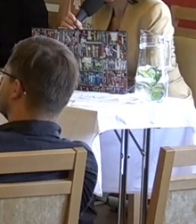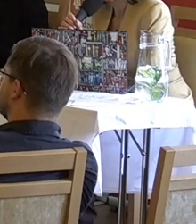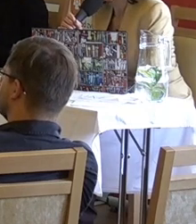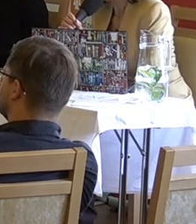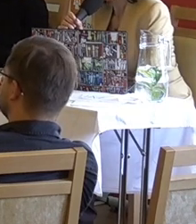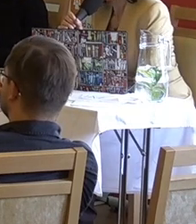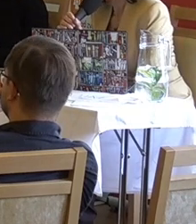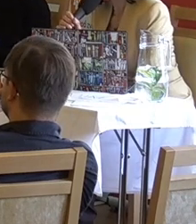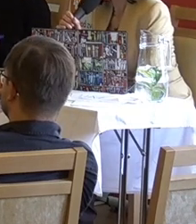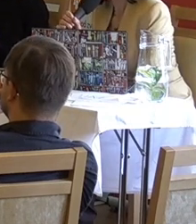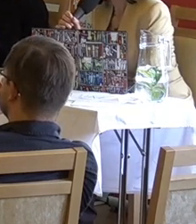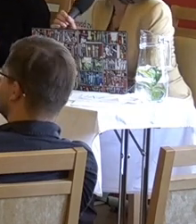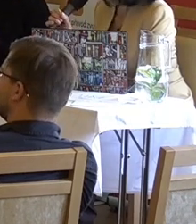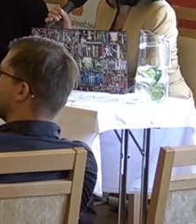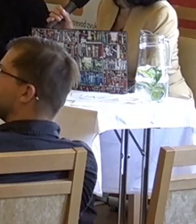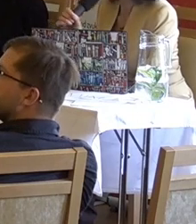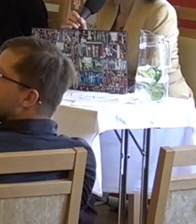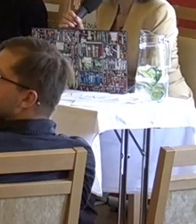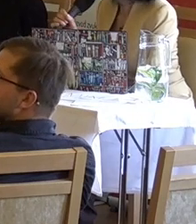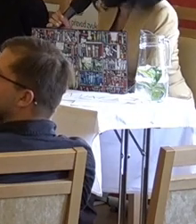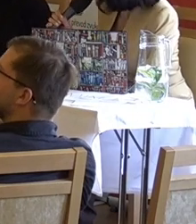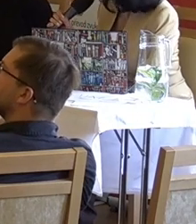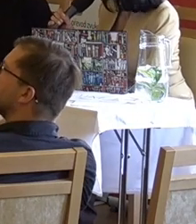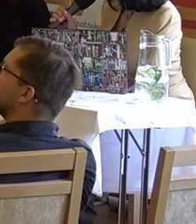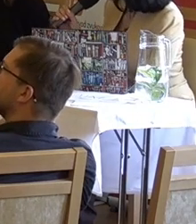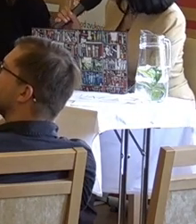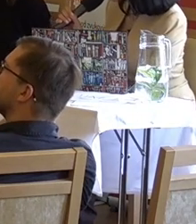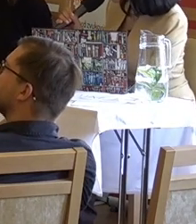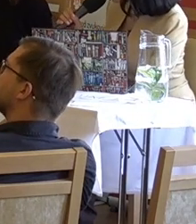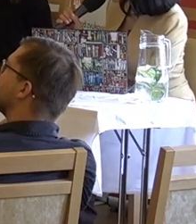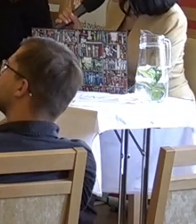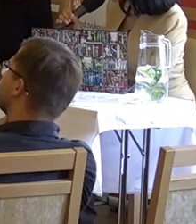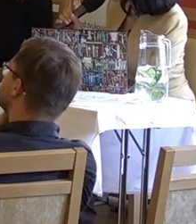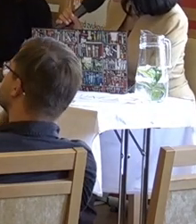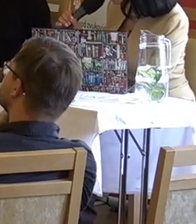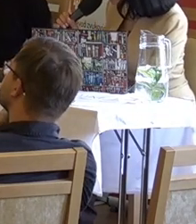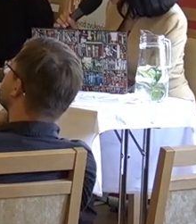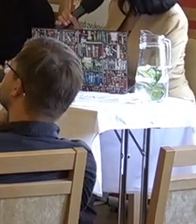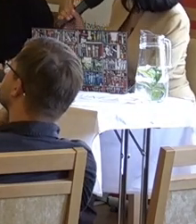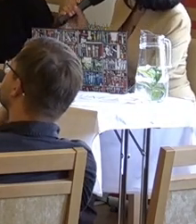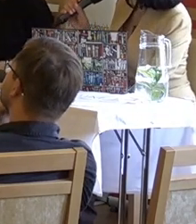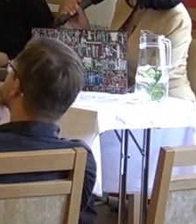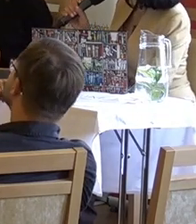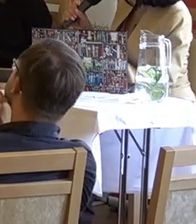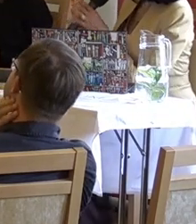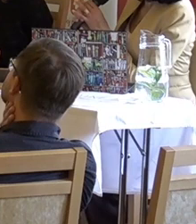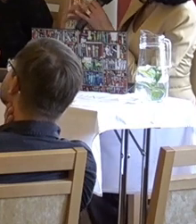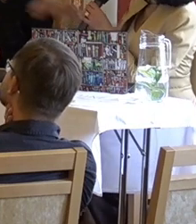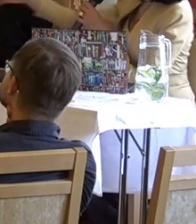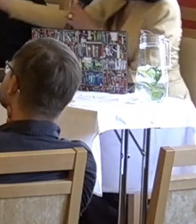čtvrtém panelu, takže zůstaňte s námi až do odpoledne. A já bych předala mikrofon a